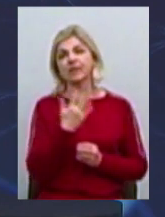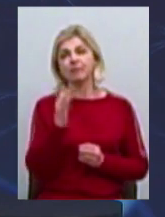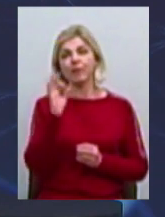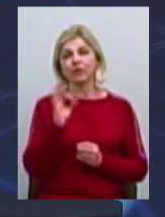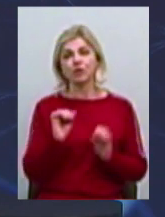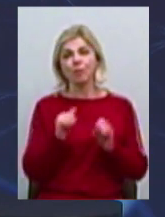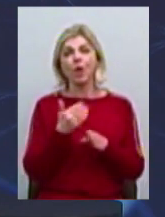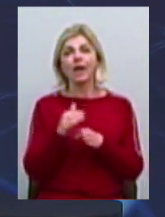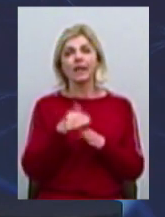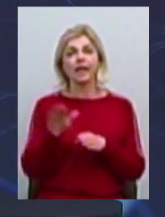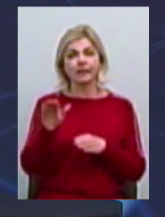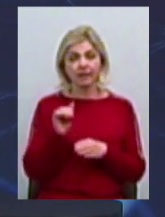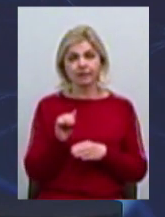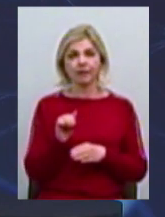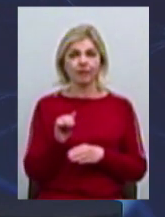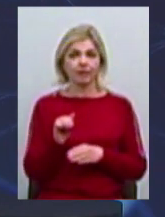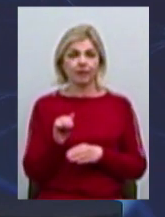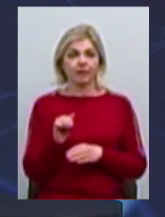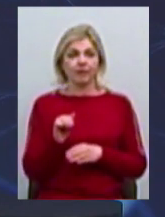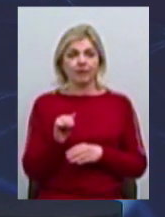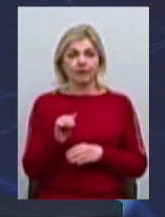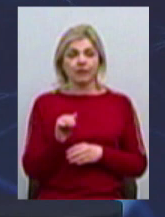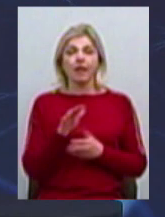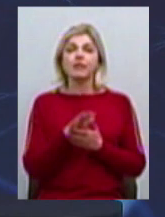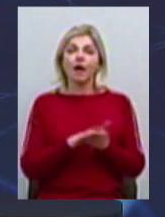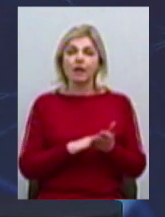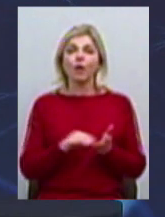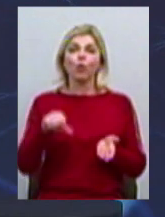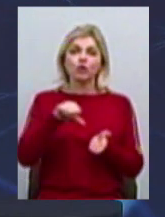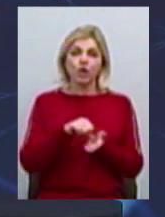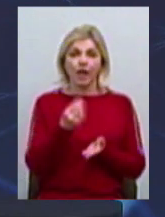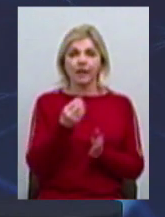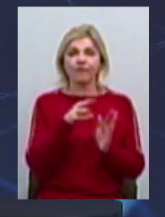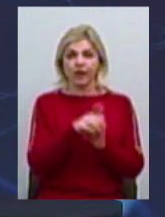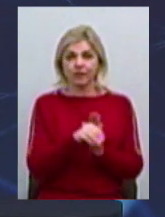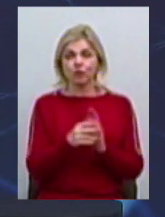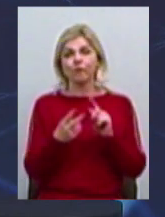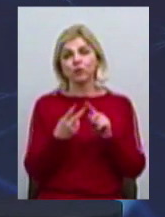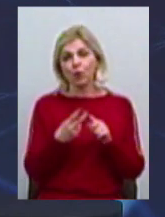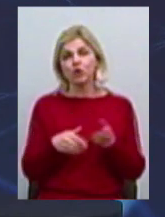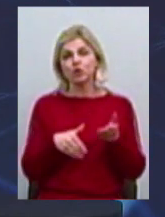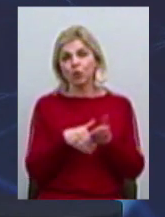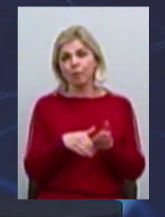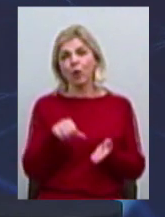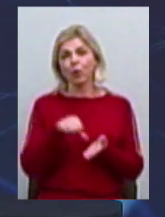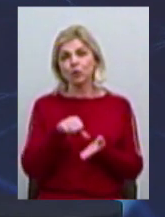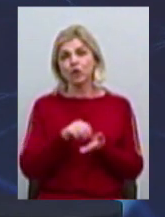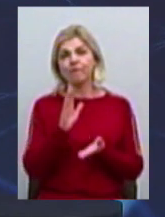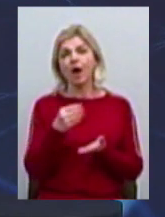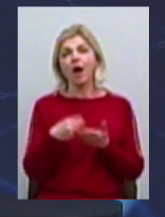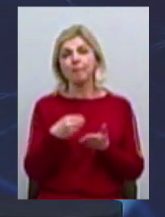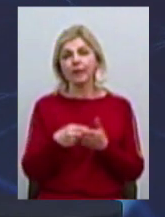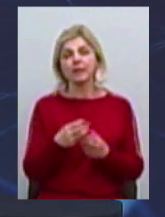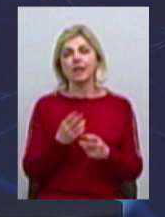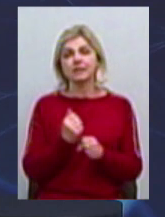взяти кредит в Укргазбанку. Далі вже ми залучаємо інвестора. І другий фінансовий інструмент називається участь в капіталі. Тобто, це